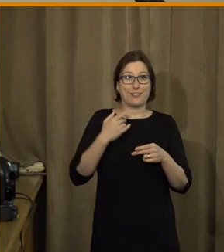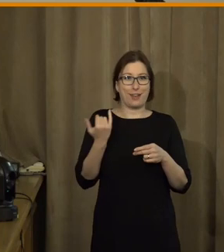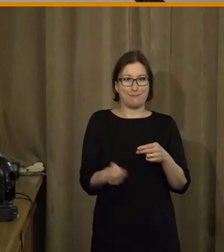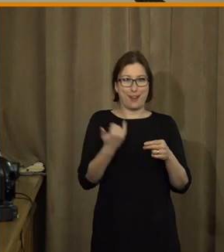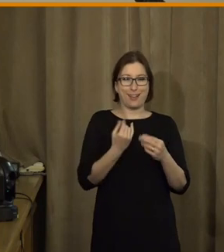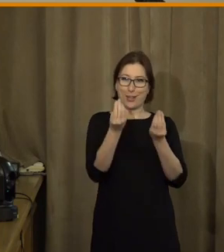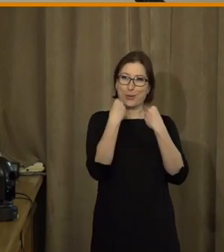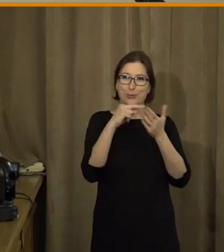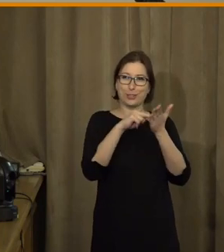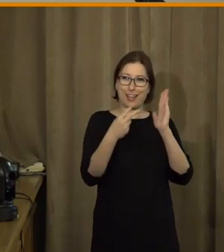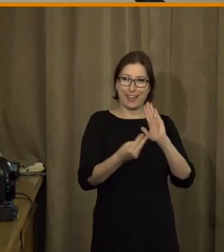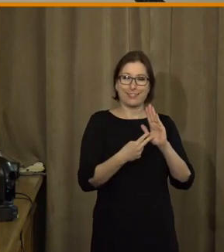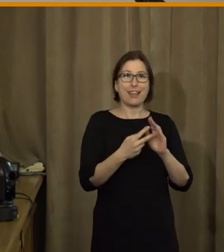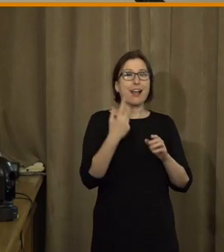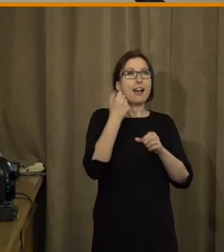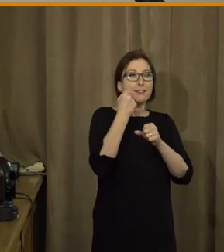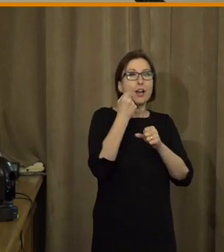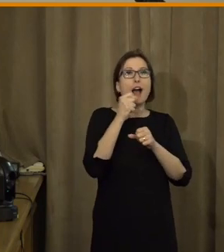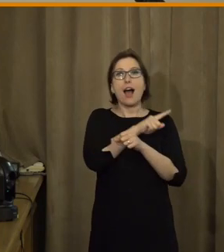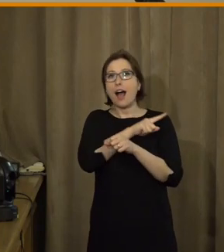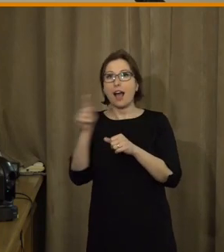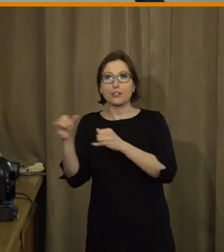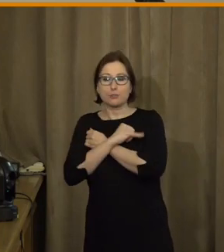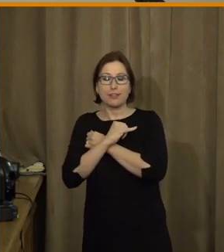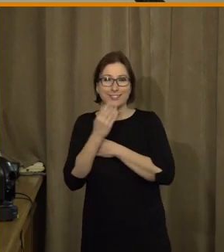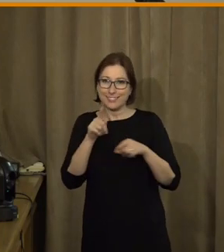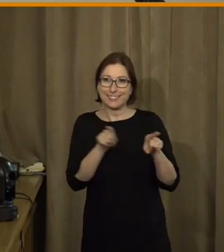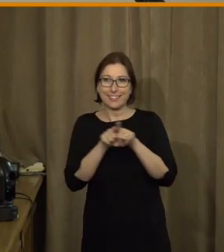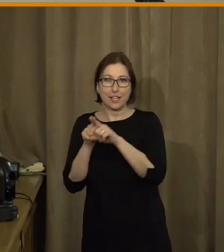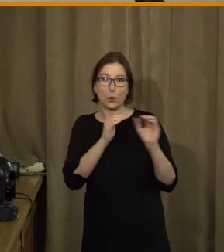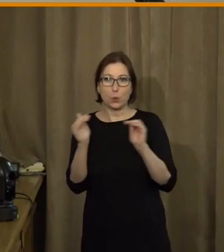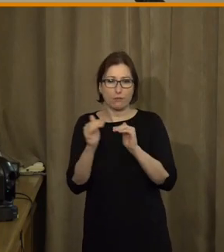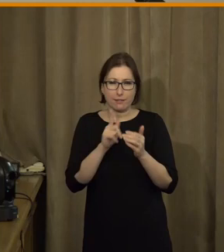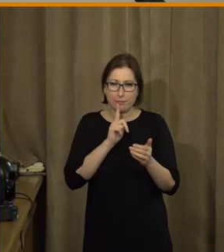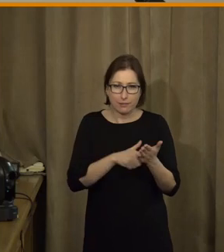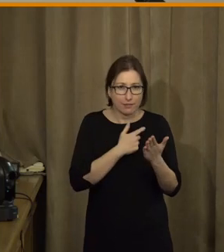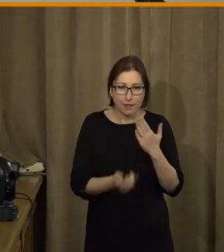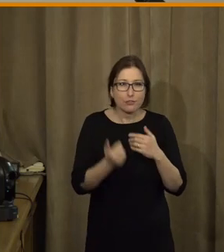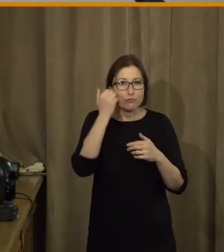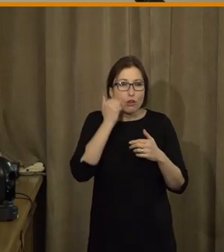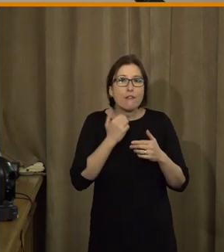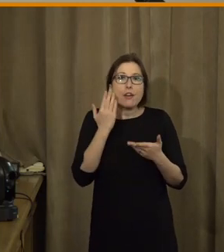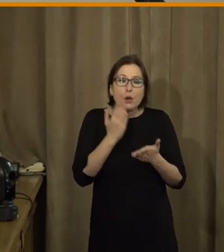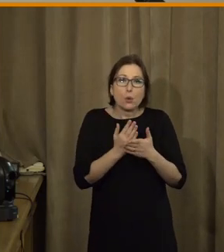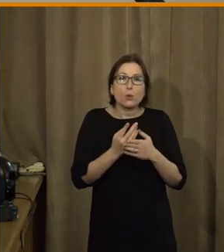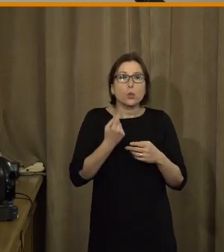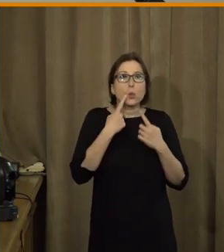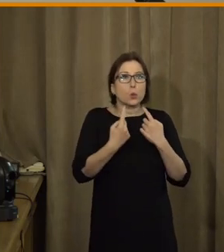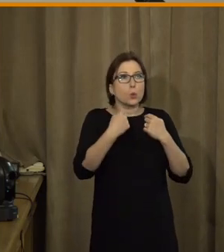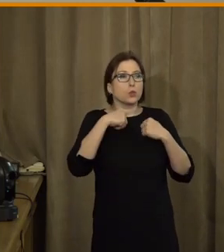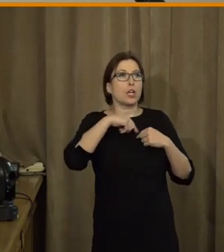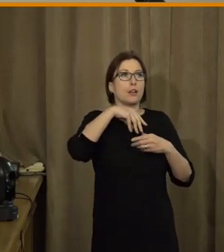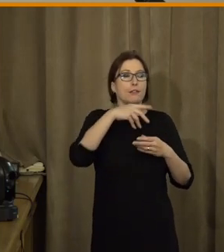pracovat s tou technologií a tohle mu vydrží až do hrobu, to samozřejmě taky pravda není, ten člověk nějakým způsobem se duševně